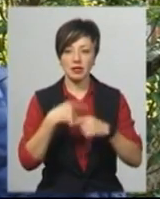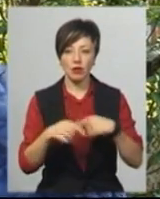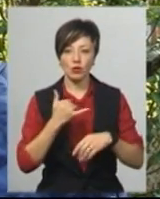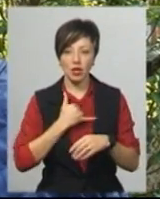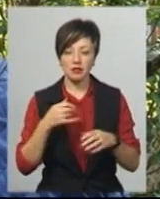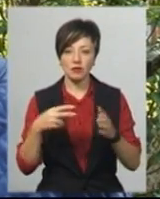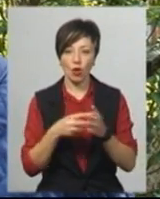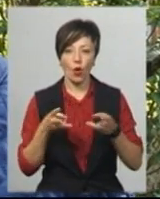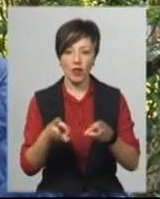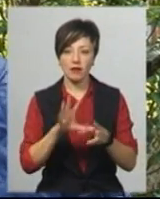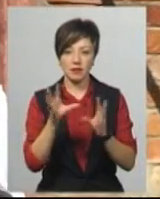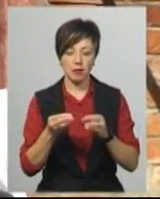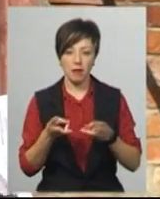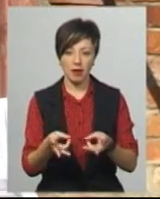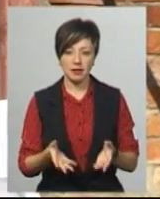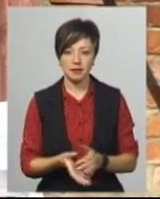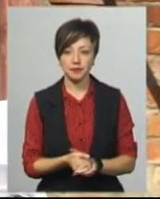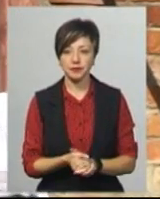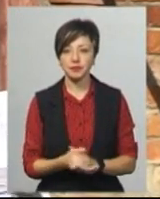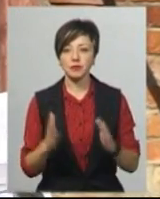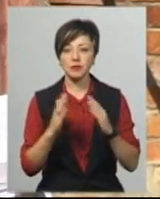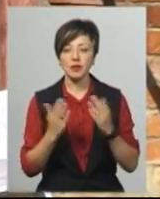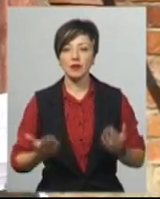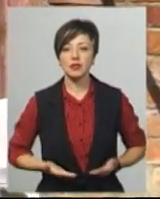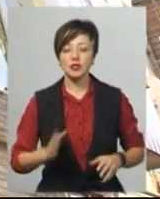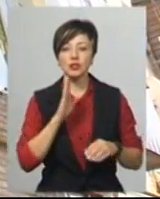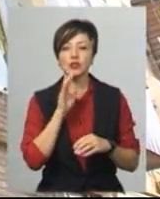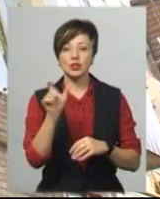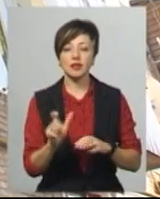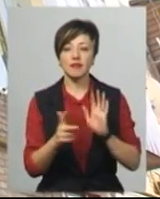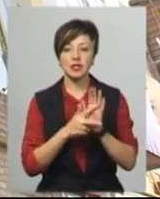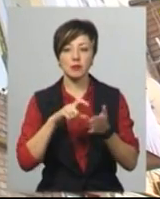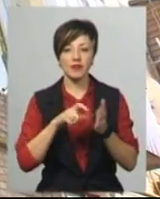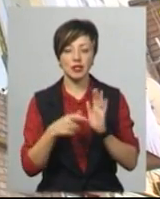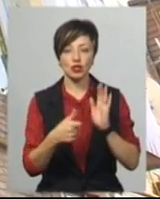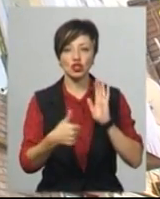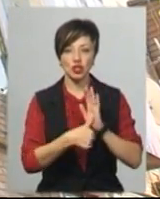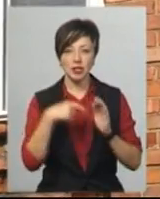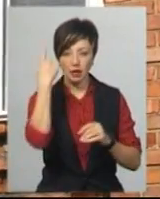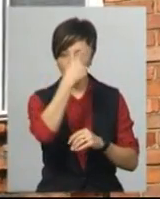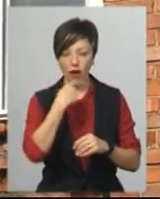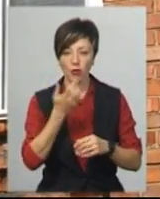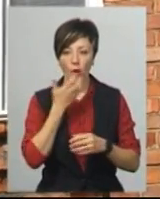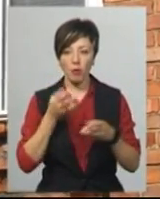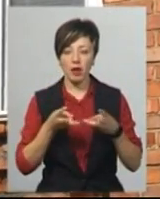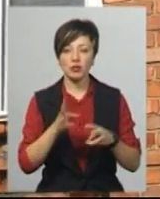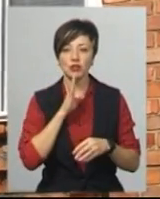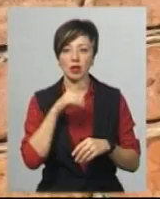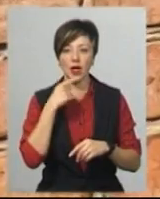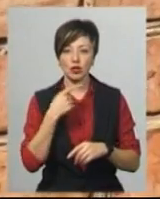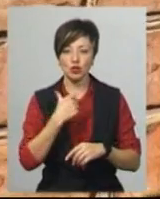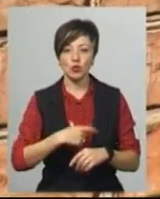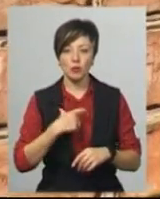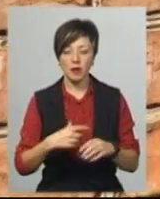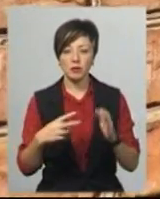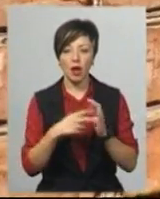включай котельню, все палиться. У будинку, в якому проживає Світлана Савчук, вісім квартир. З них шість на індивідуальному опаленні. Жінка каже, собі